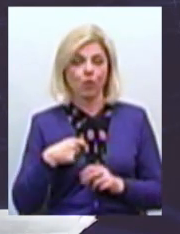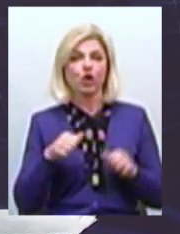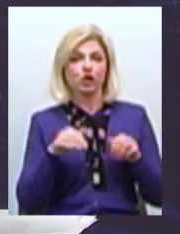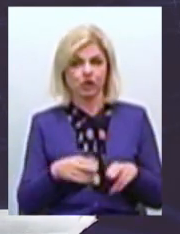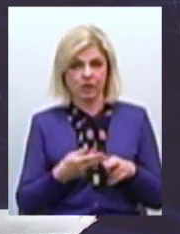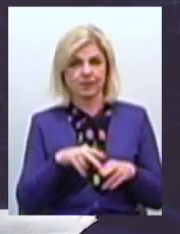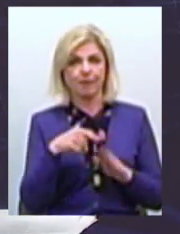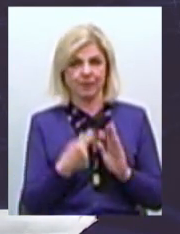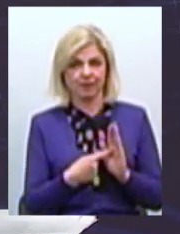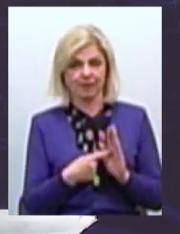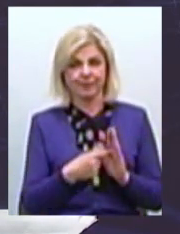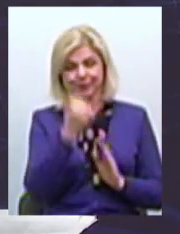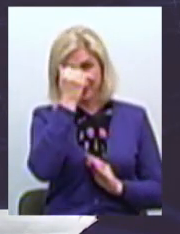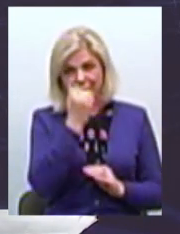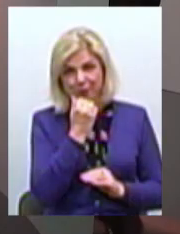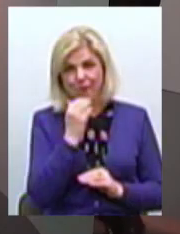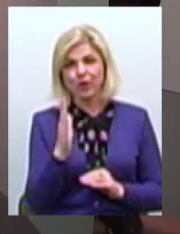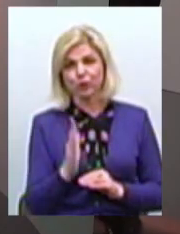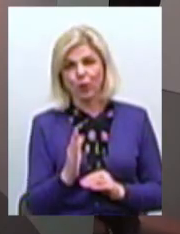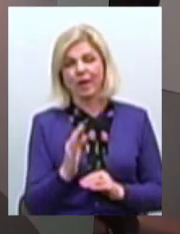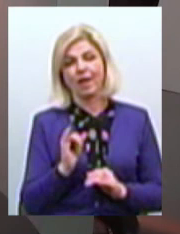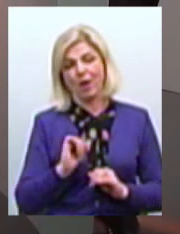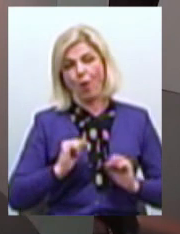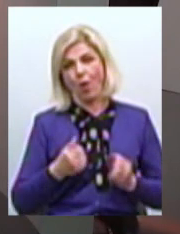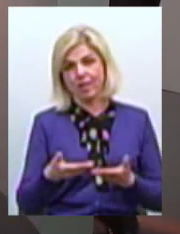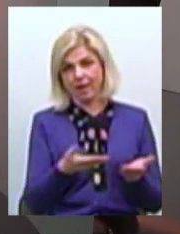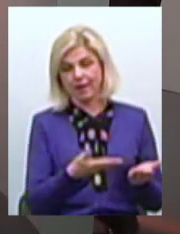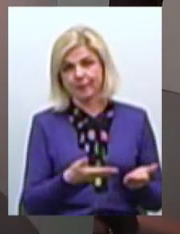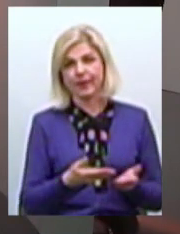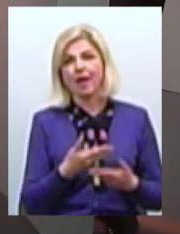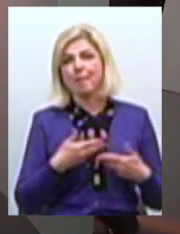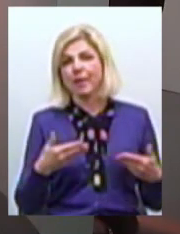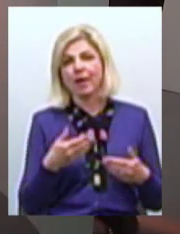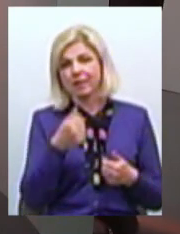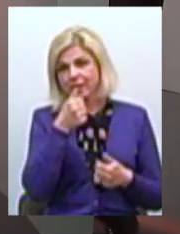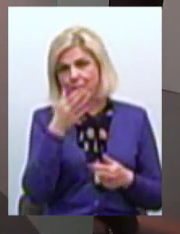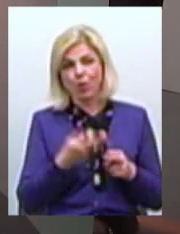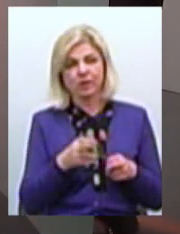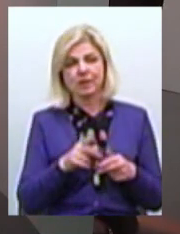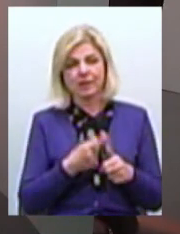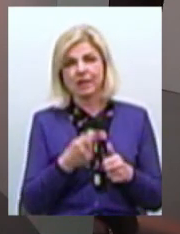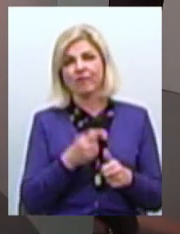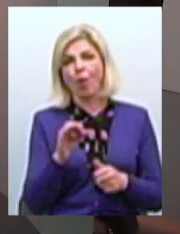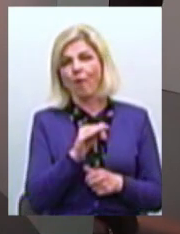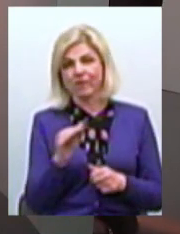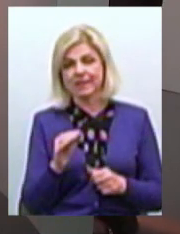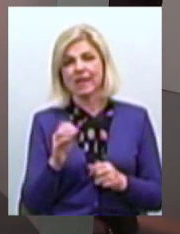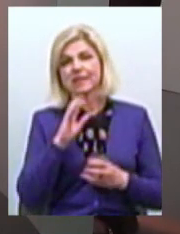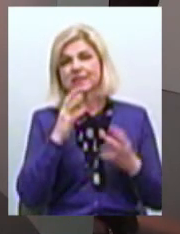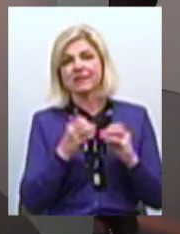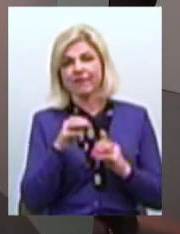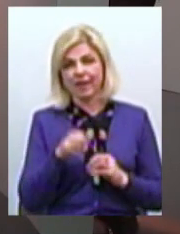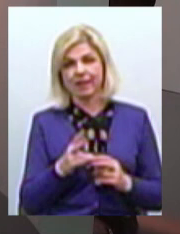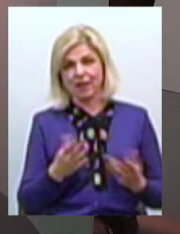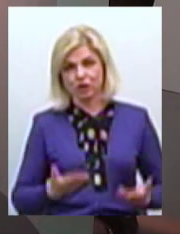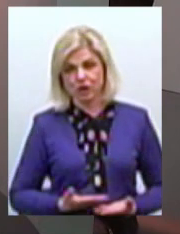це питання Дякую, дякую Вікторію, дякую колеги Ми не можемо це називати офіційним звітом, але це програма «Звіти наживо»